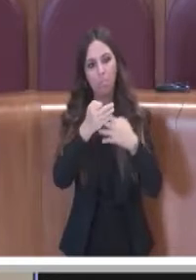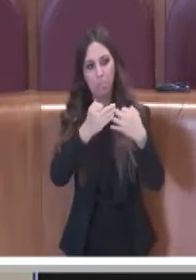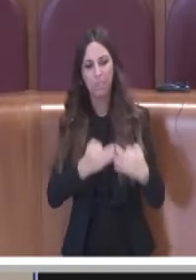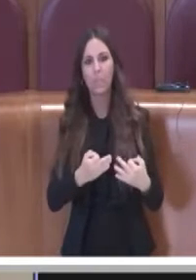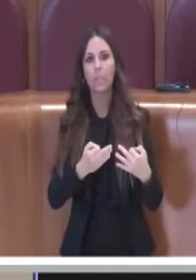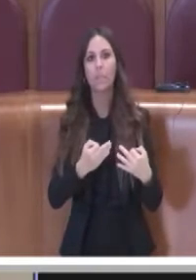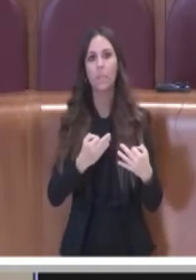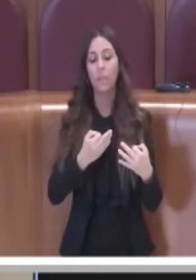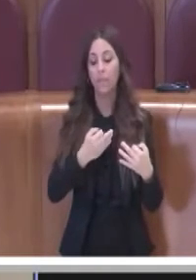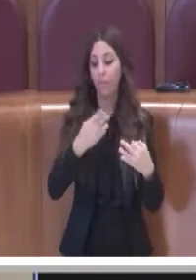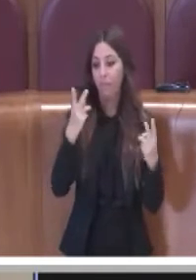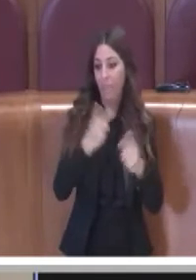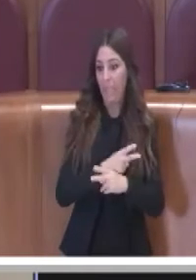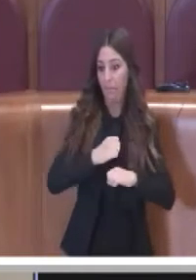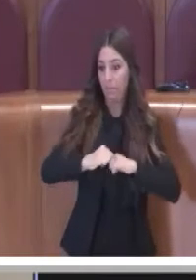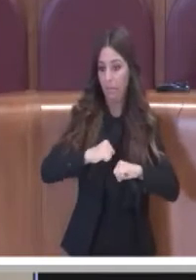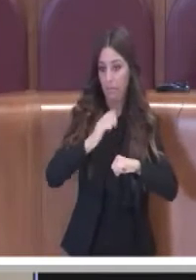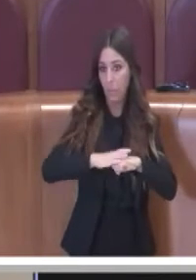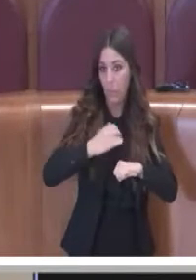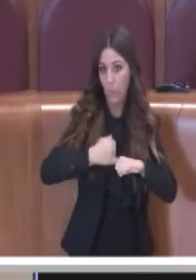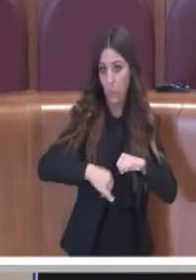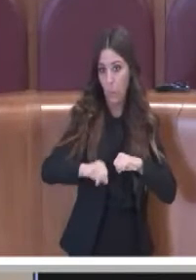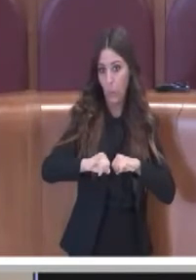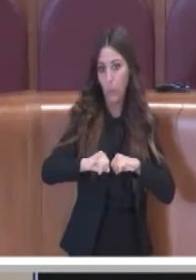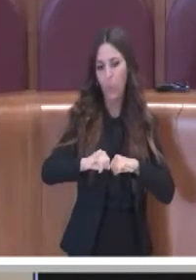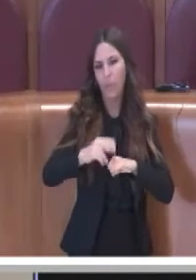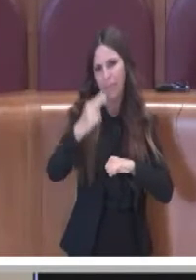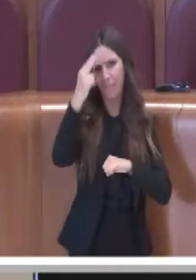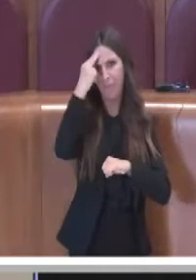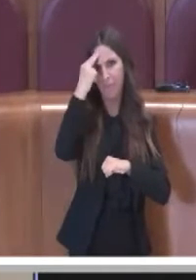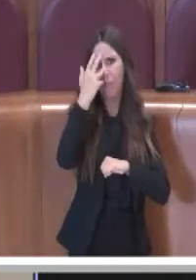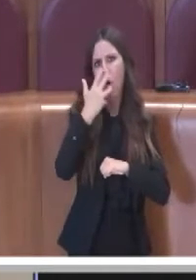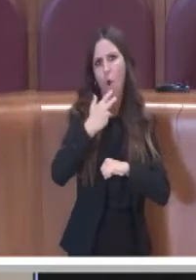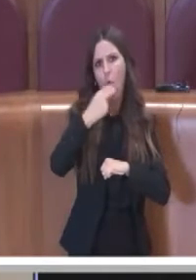che siamo in fine consigliatura, forse ricordare due numeri non fa male.